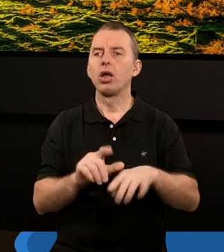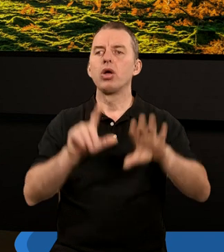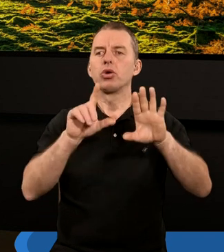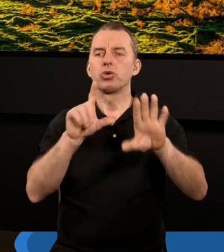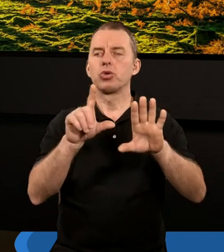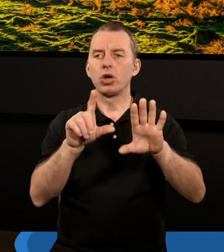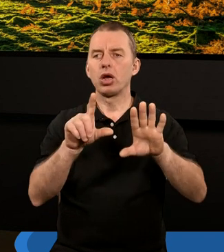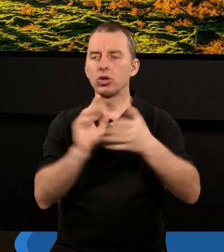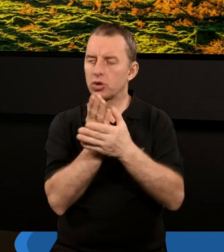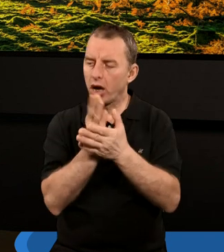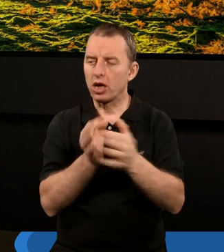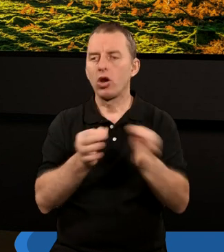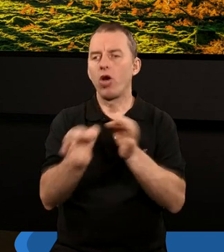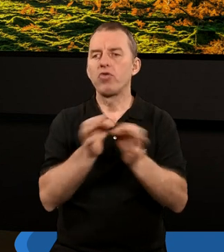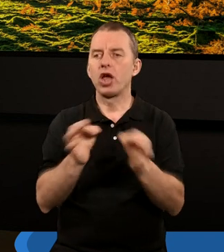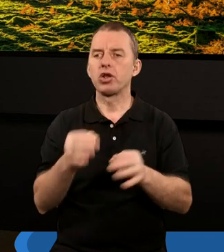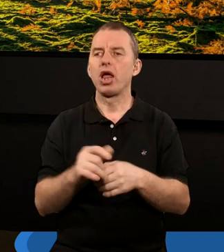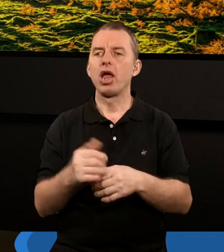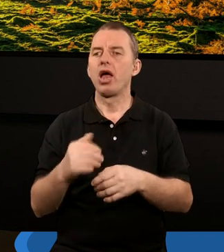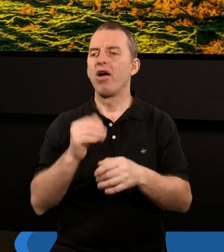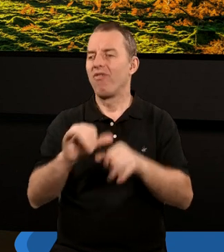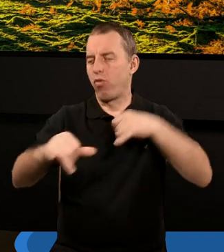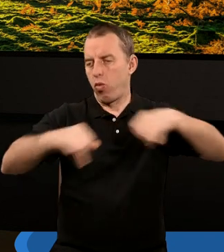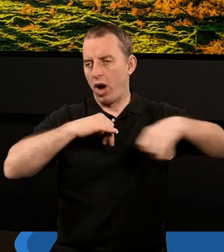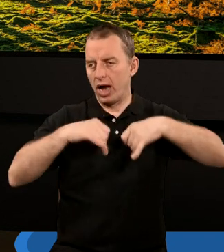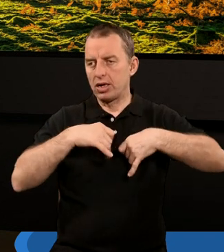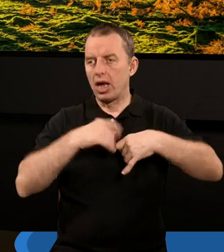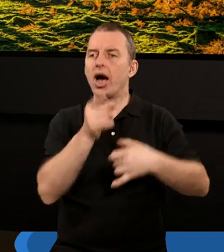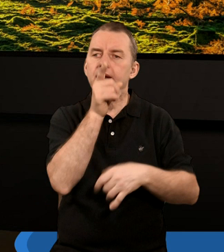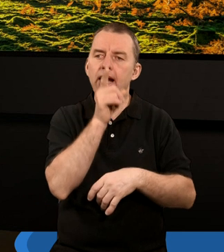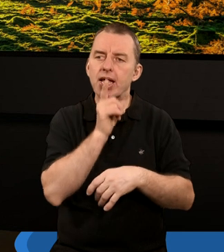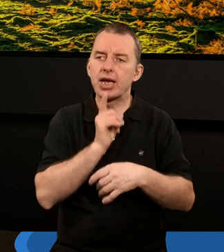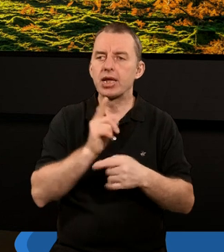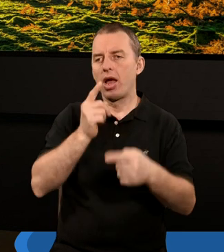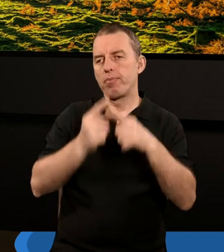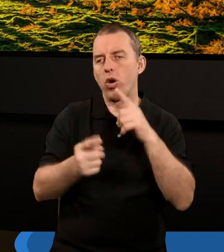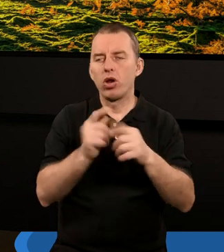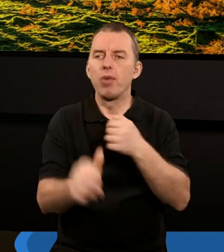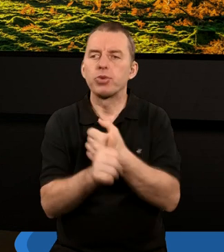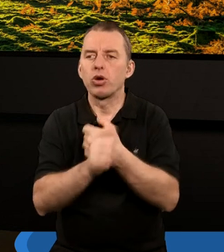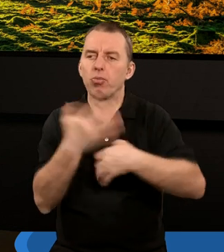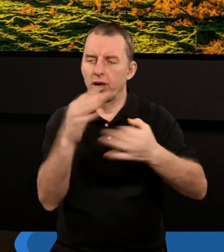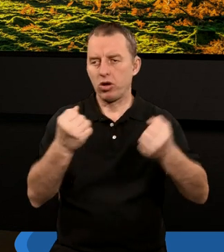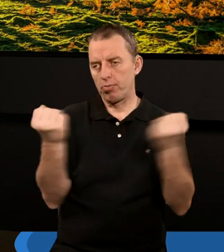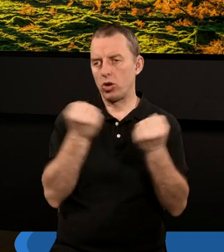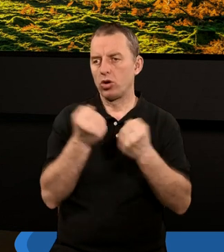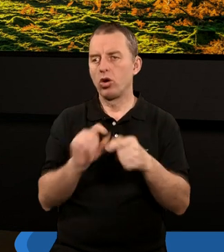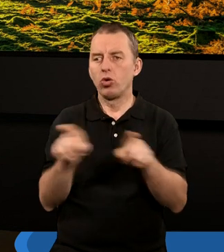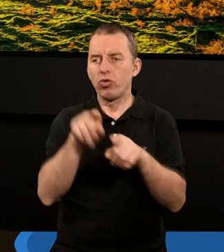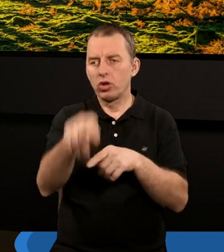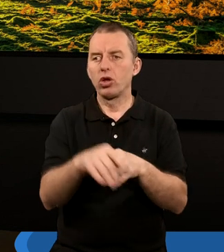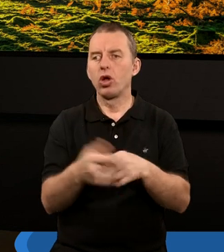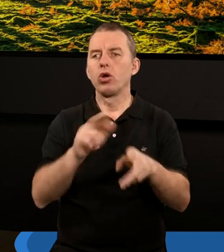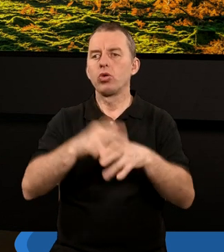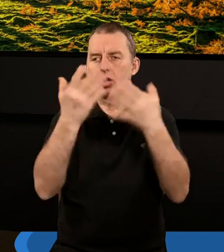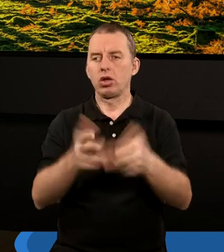średniowiecznej władzy no religijno-takiej, politycznej, tutaj przyczynił się bardzo mocno również do tego, że